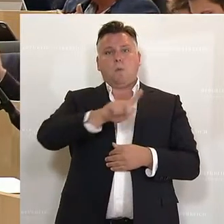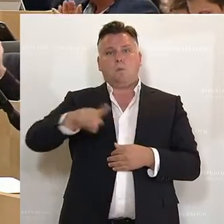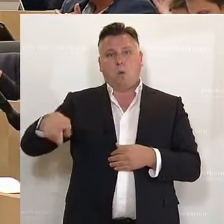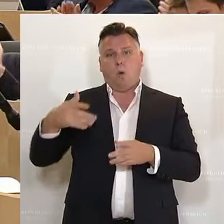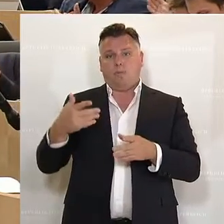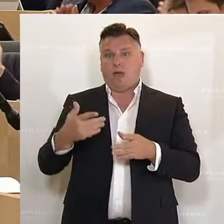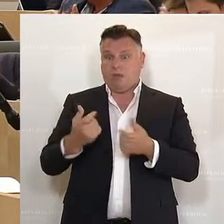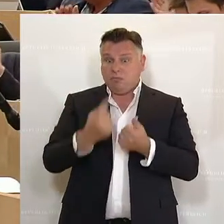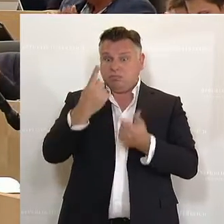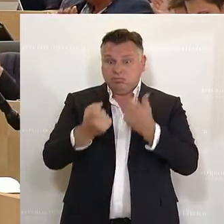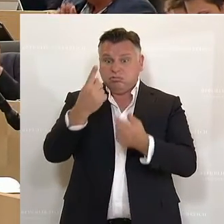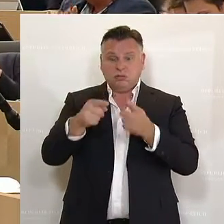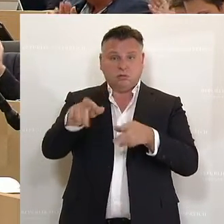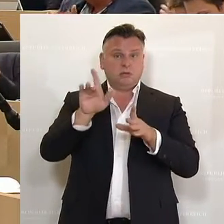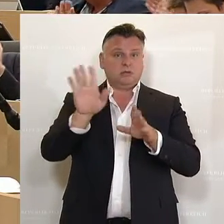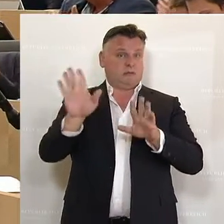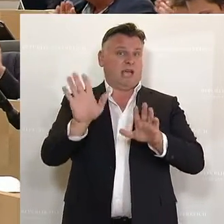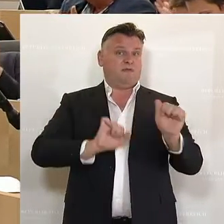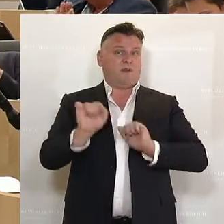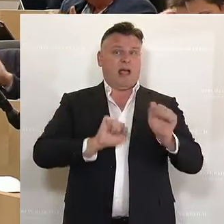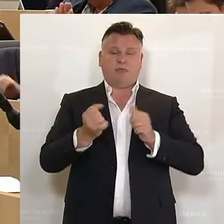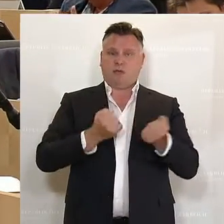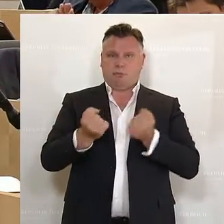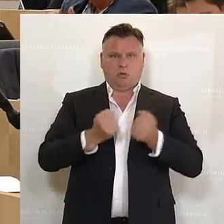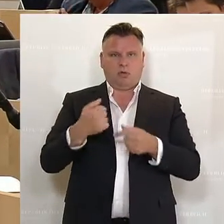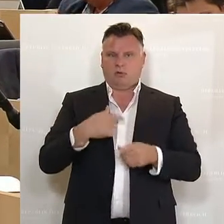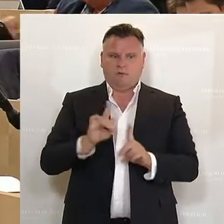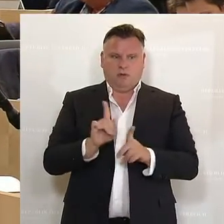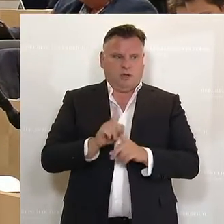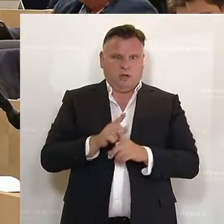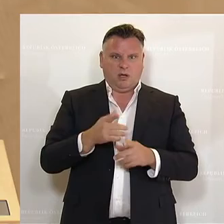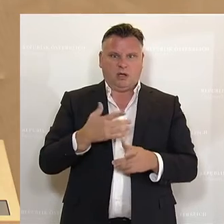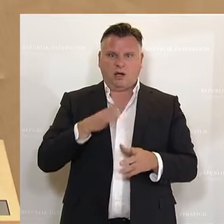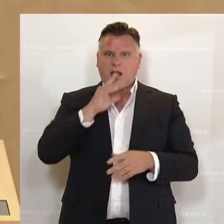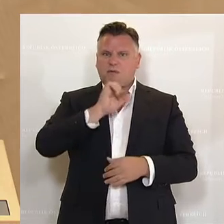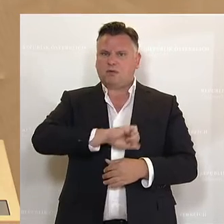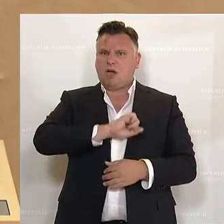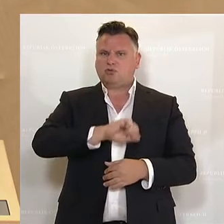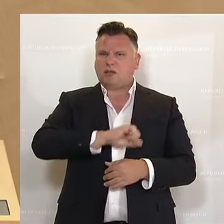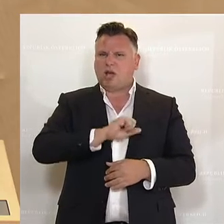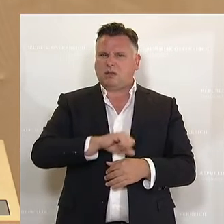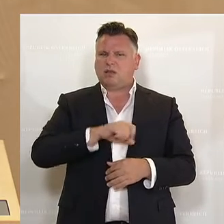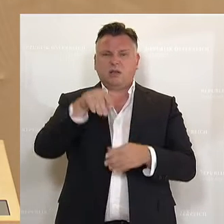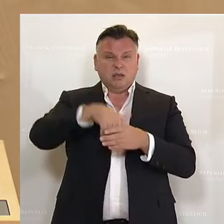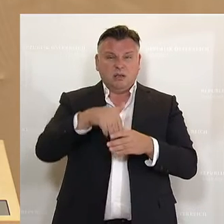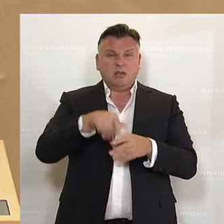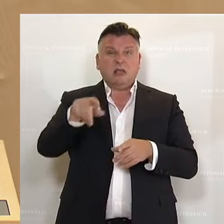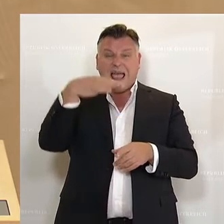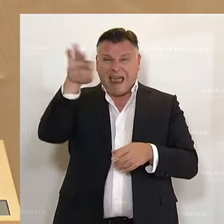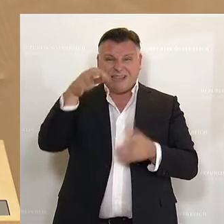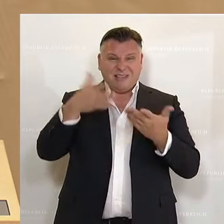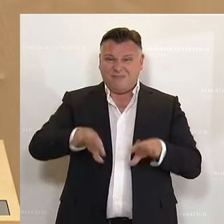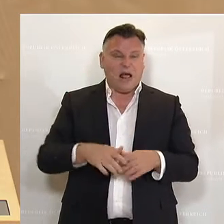Tageslicht gekommen ist, dieser Stil der Politik ist abstoßend. Er ist unerträglich und es handelt sich nicht um einen Einzelfall.